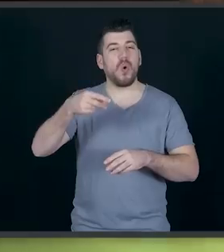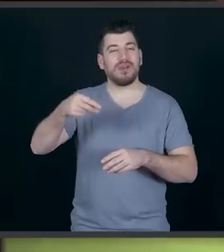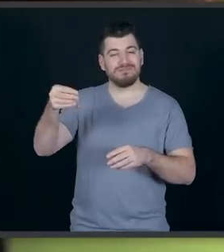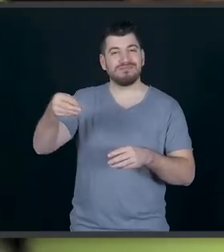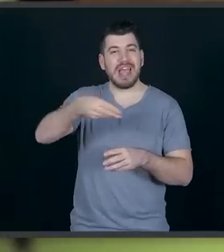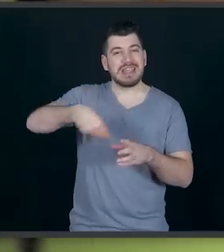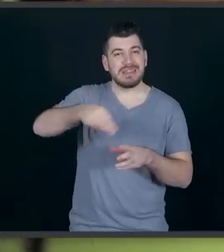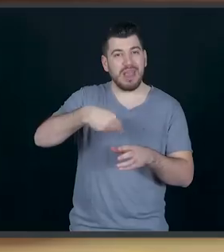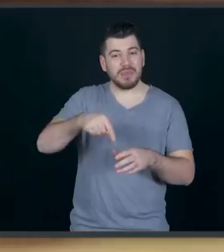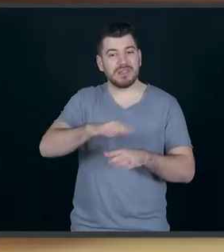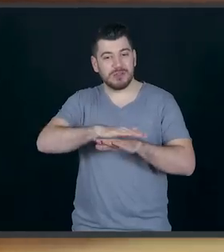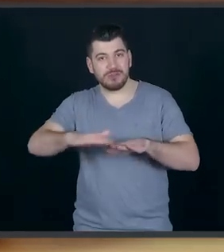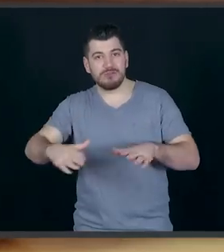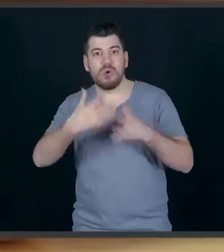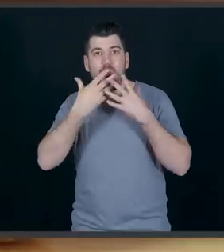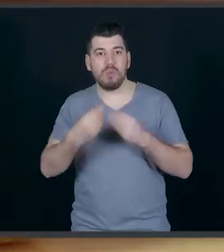μέσα.